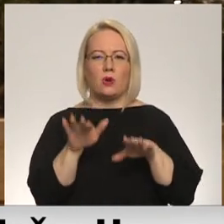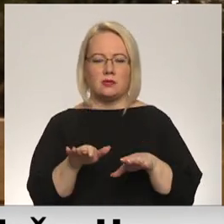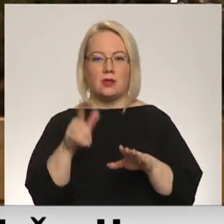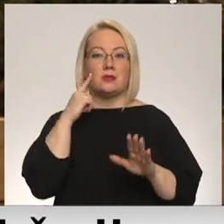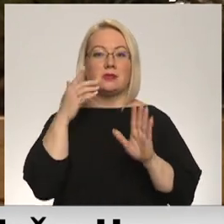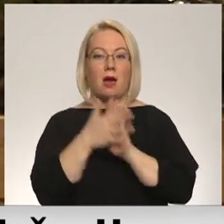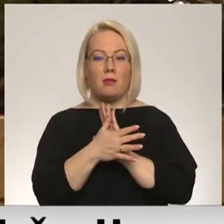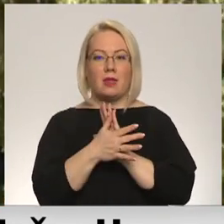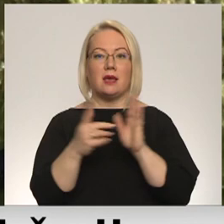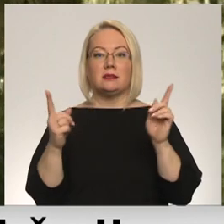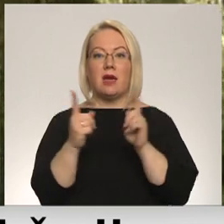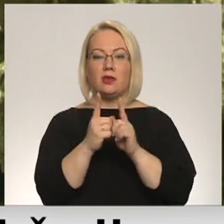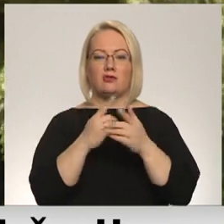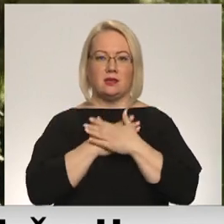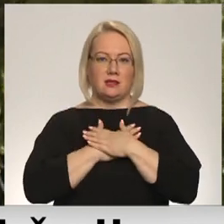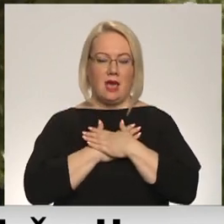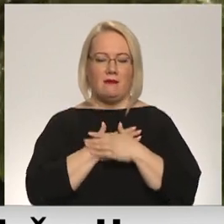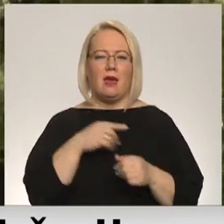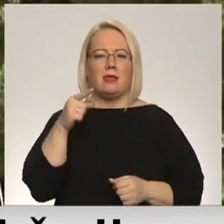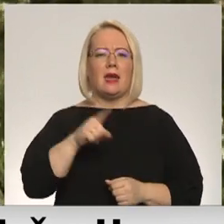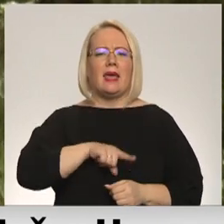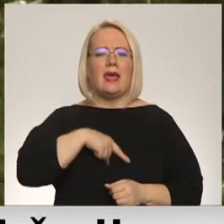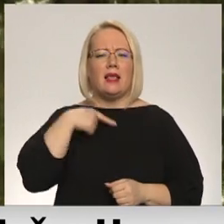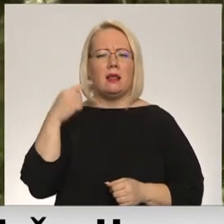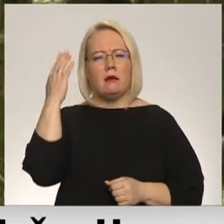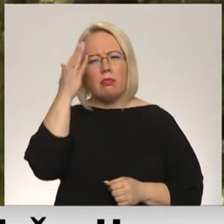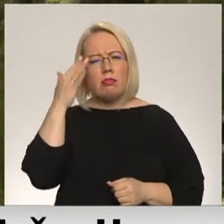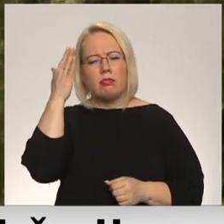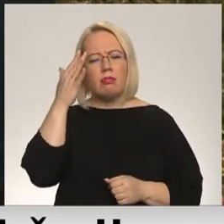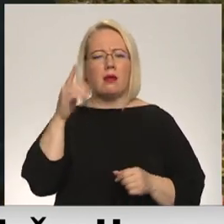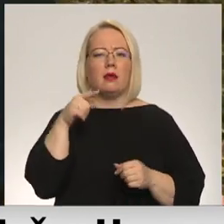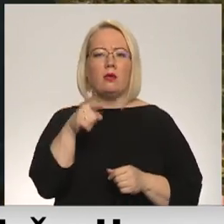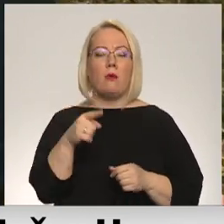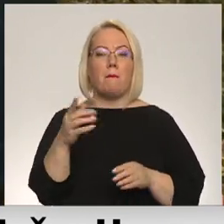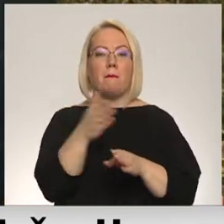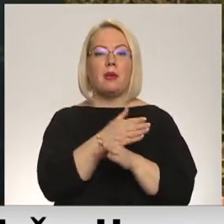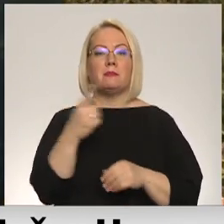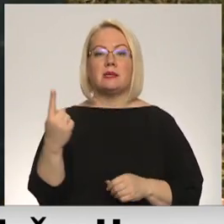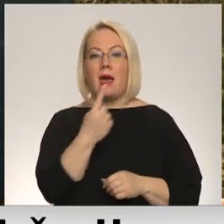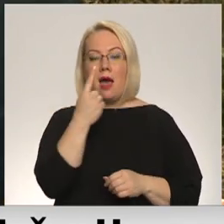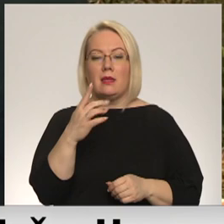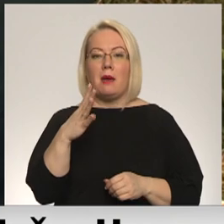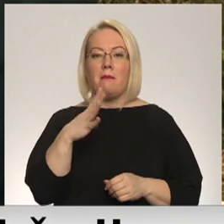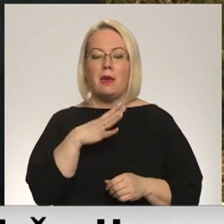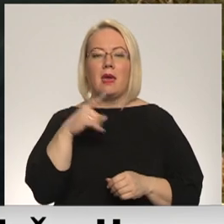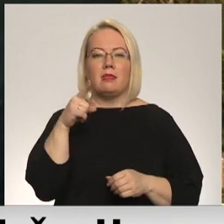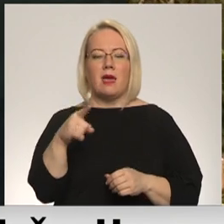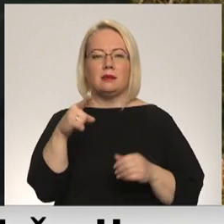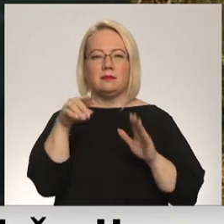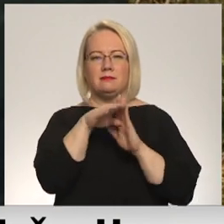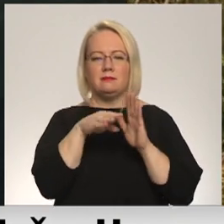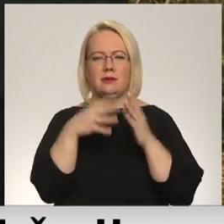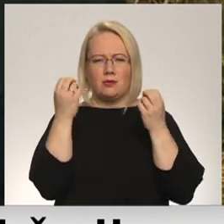ka tā ir satikšanas ar sevi. Šī ir ilgi loloti ieceri. Jau pirms gada māksliniekiem tapa biežņas koncepcija, taču tad